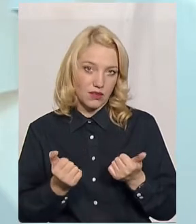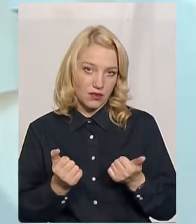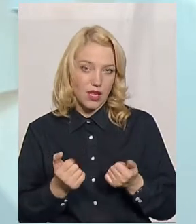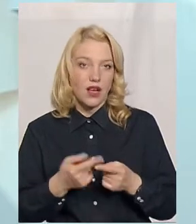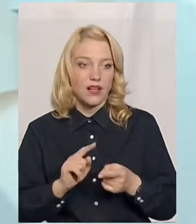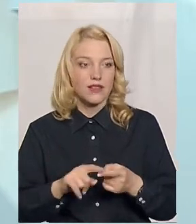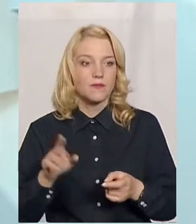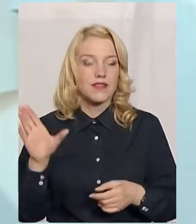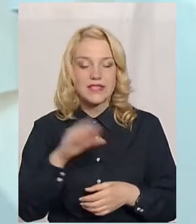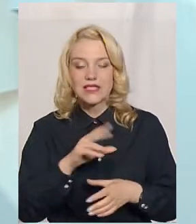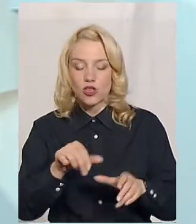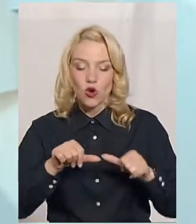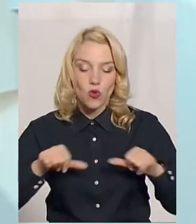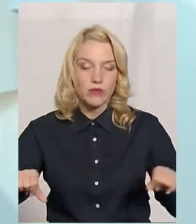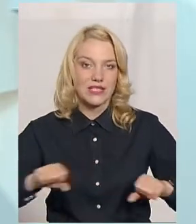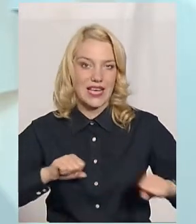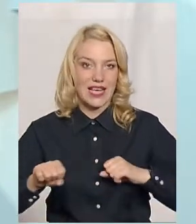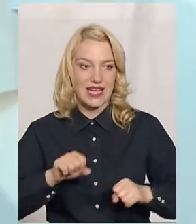на всіх комісіях,